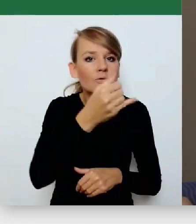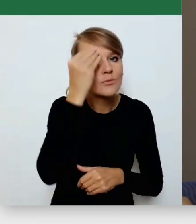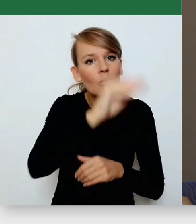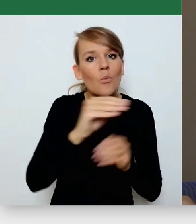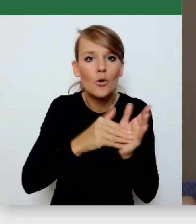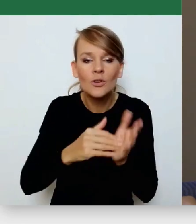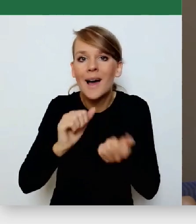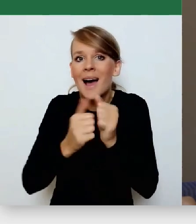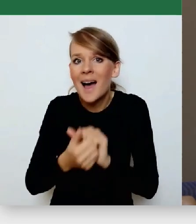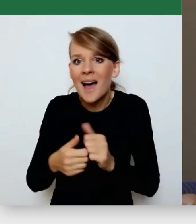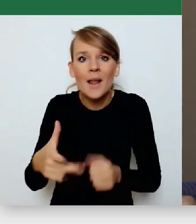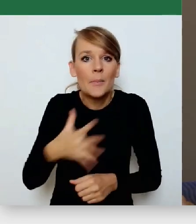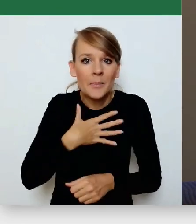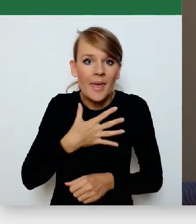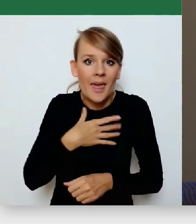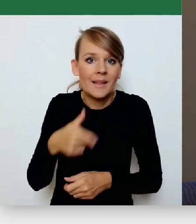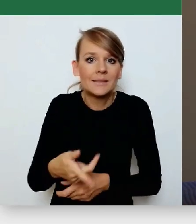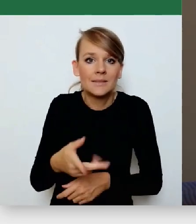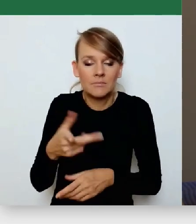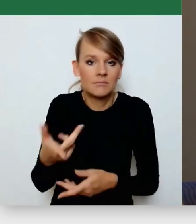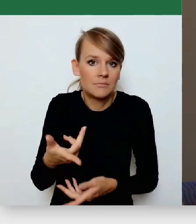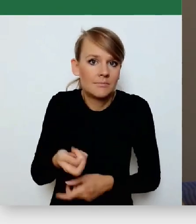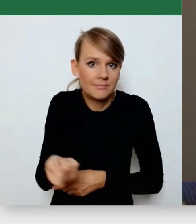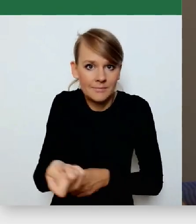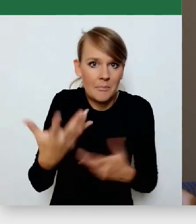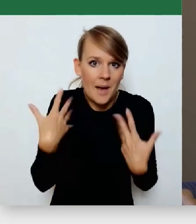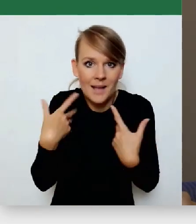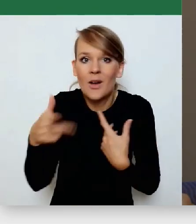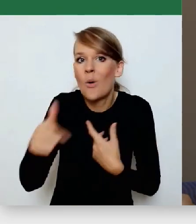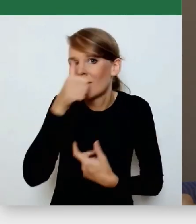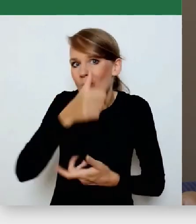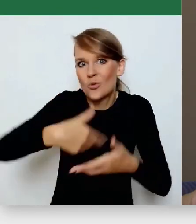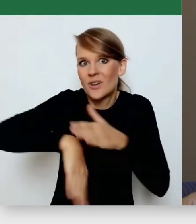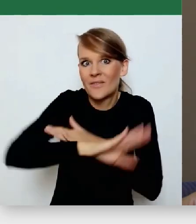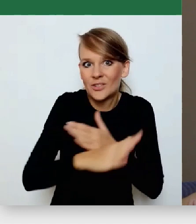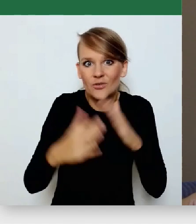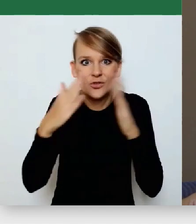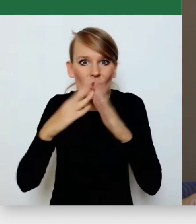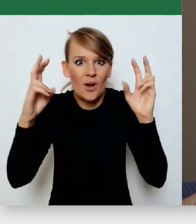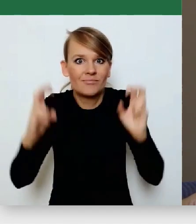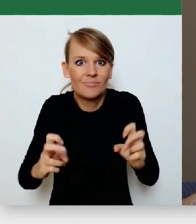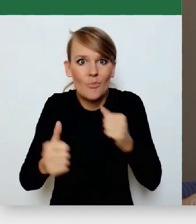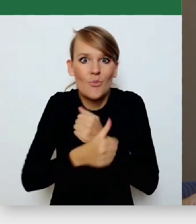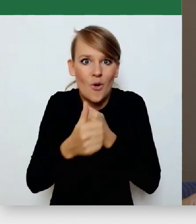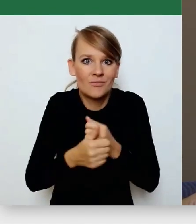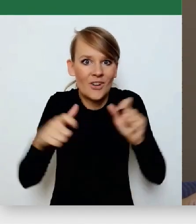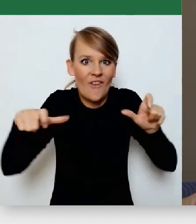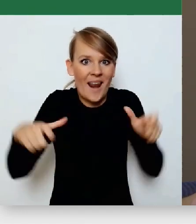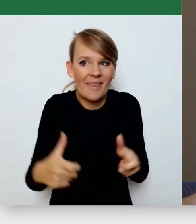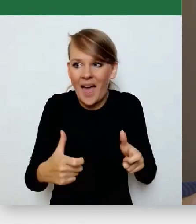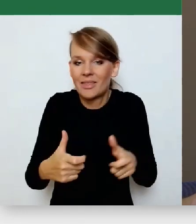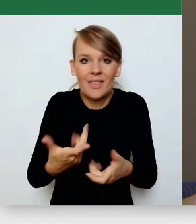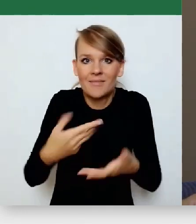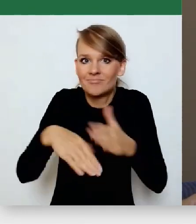na dwór, kiedy ktoś nie może wyjść, no bo jest zamknięty w domu z powodu nałożonej kwarantanny, żeby zrobić